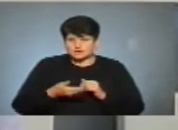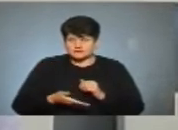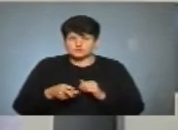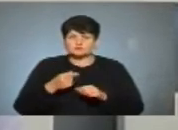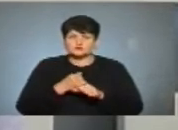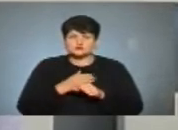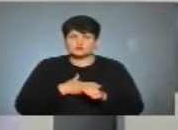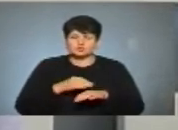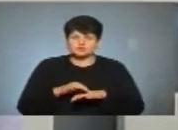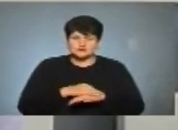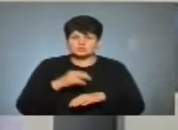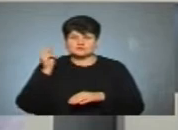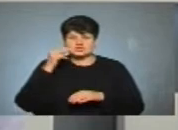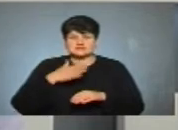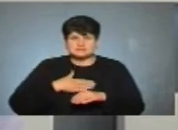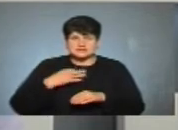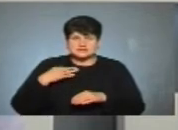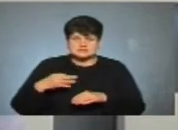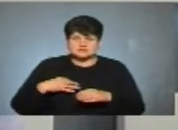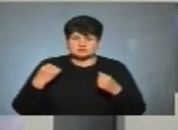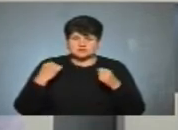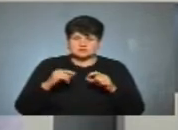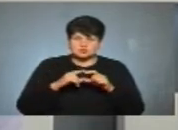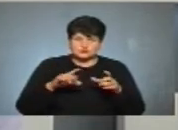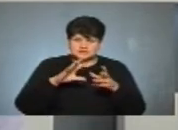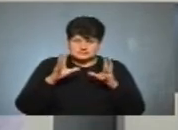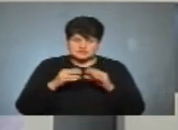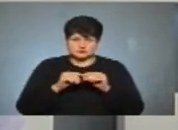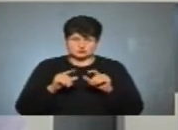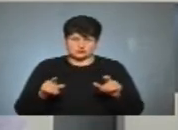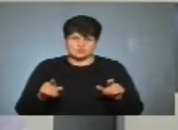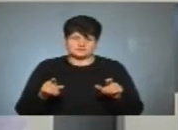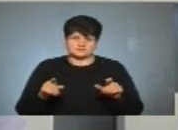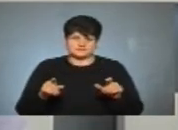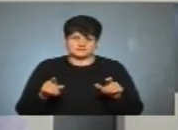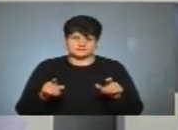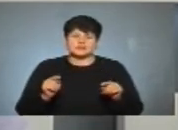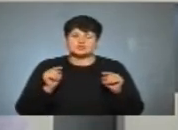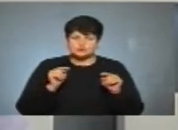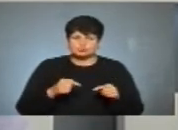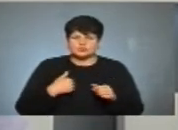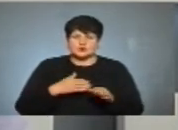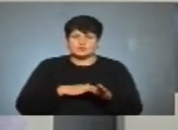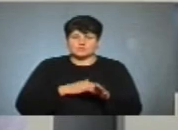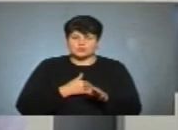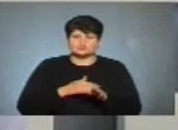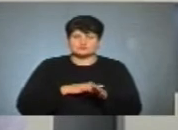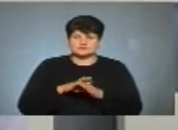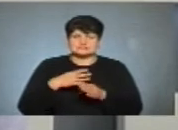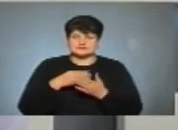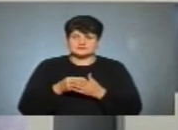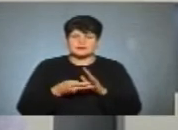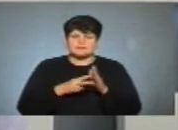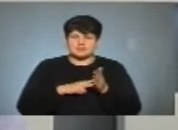Тут працює моя дружина, тут ще й це мій син в спортивній школі, в загальноосвітній школі. Тому я хочу реалізувати свій план, я хочу